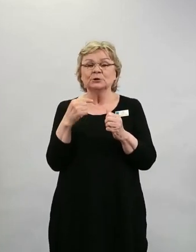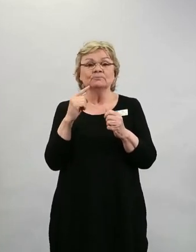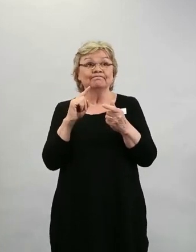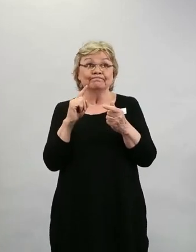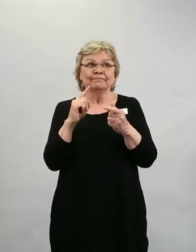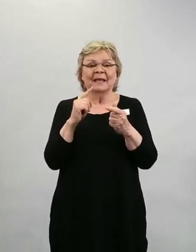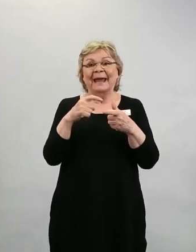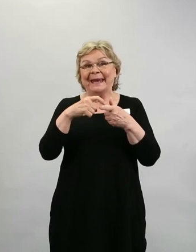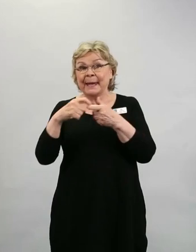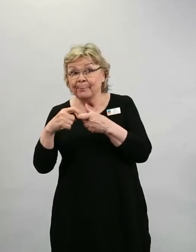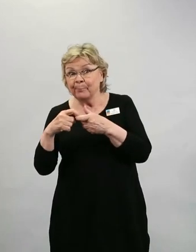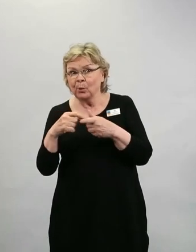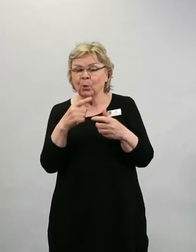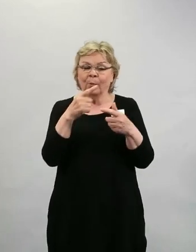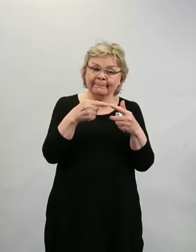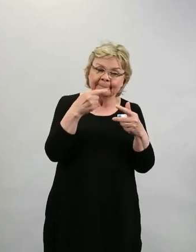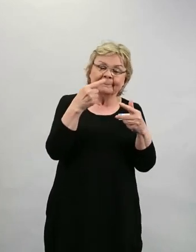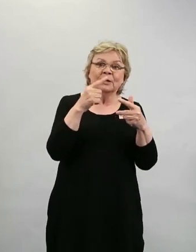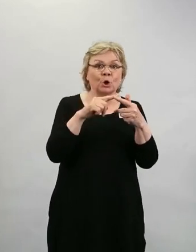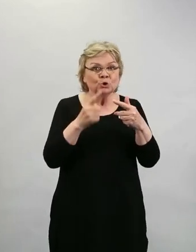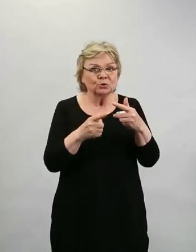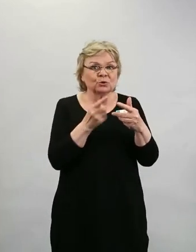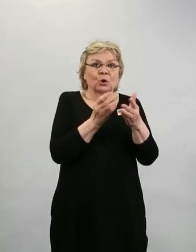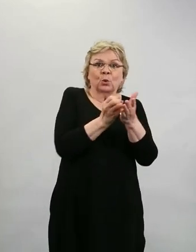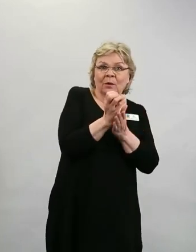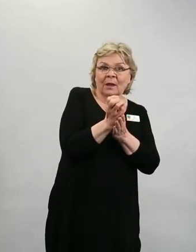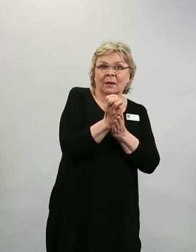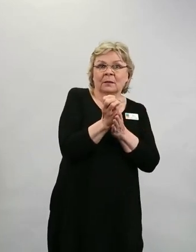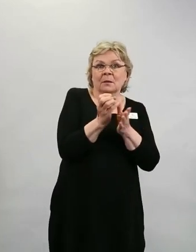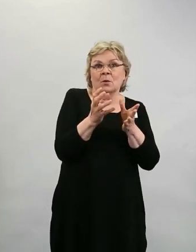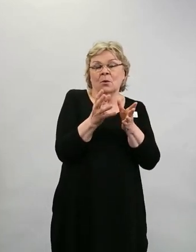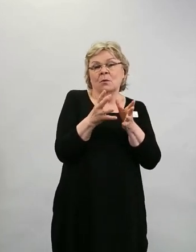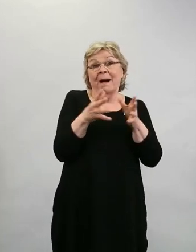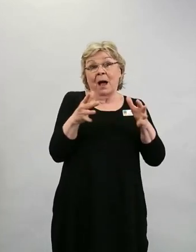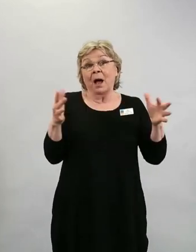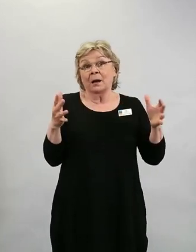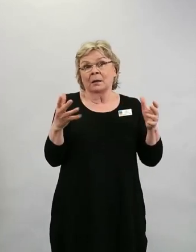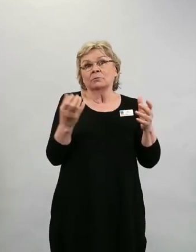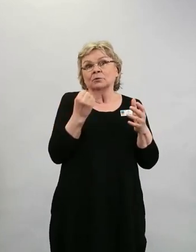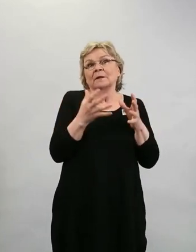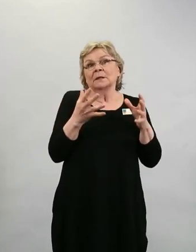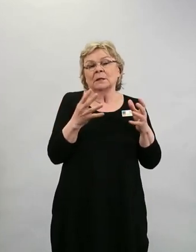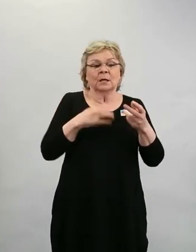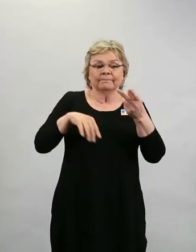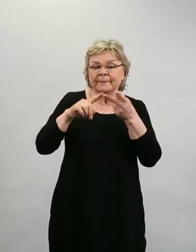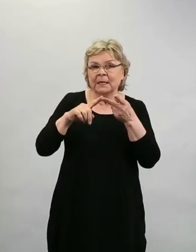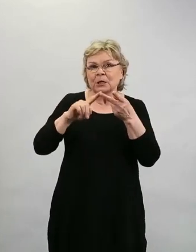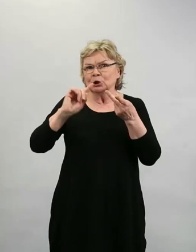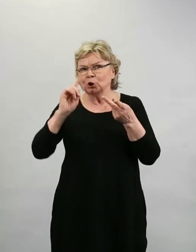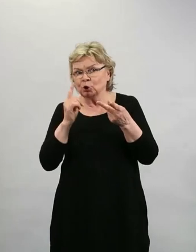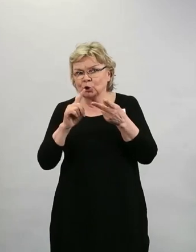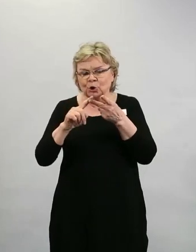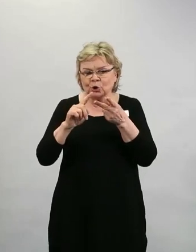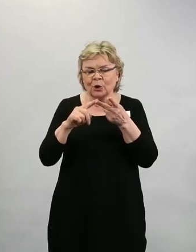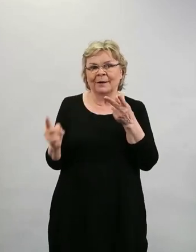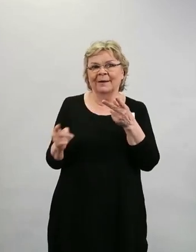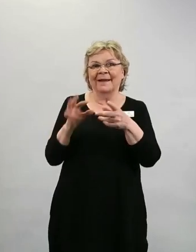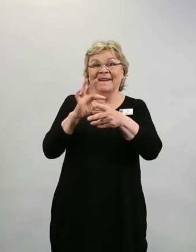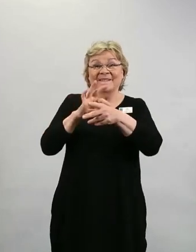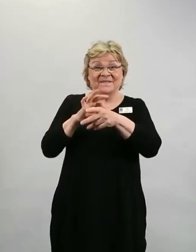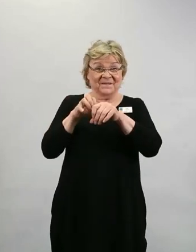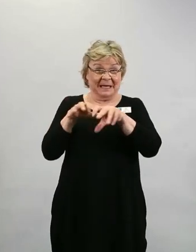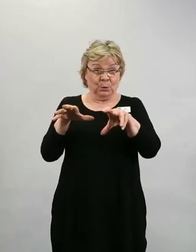tuotantokapasiteettia saadaan lisättyä, ja jos virus ei muunnu